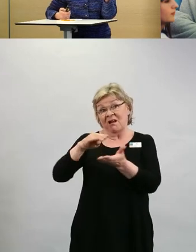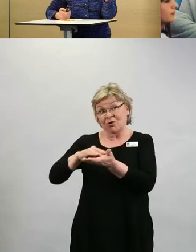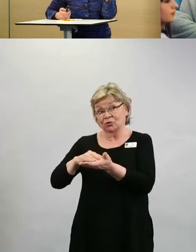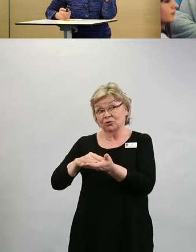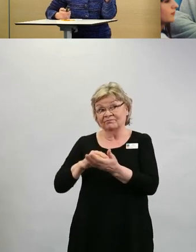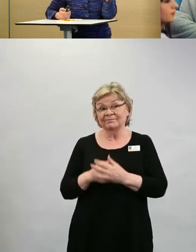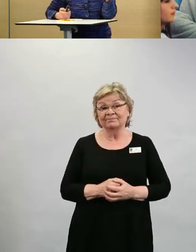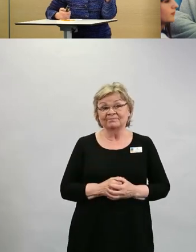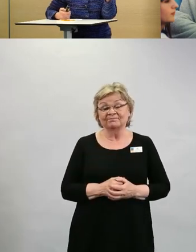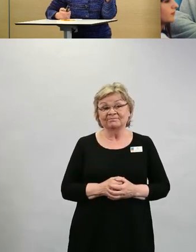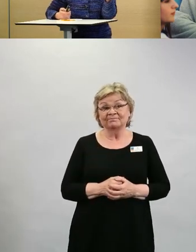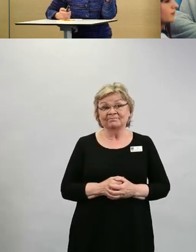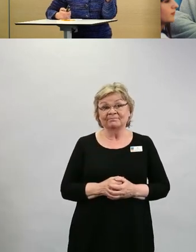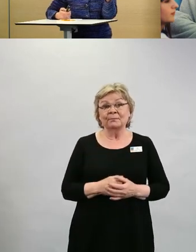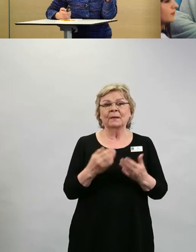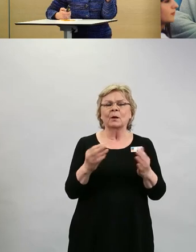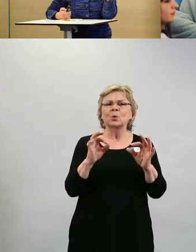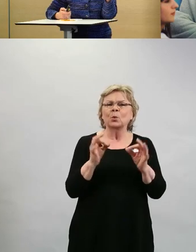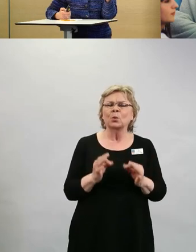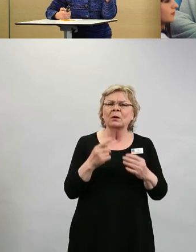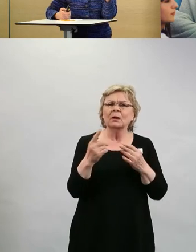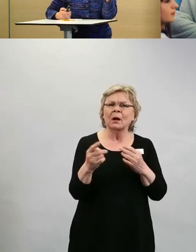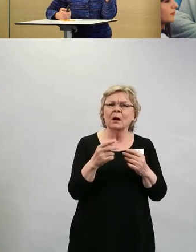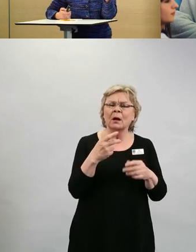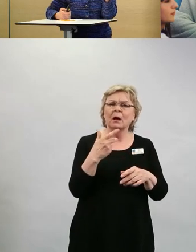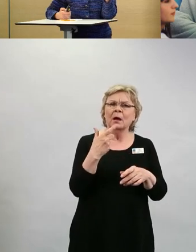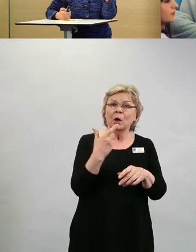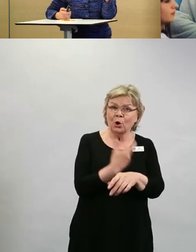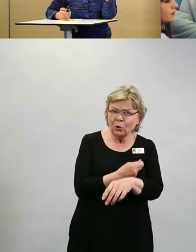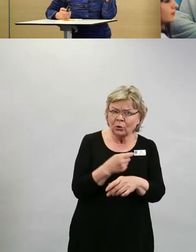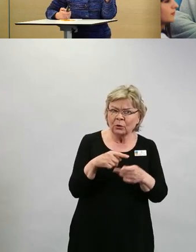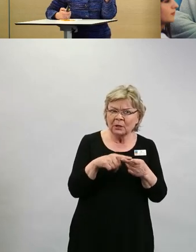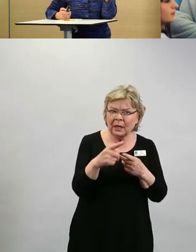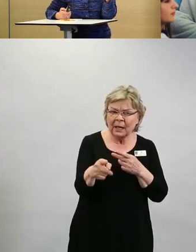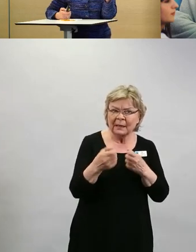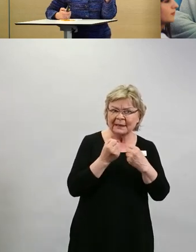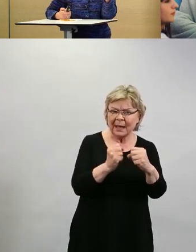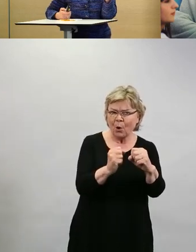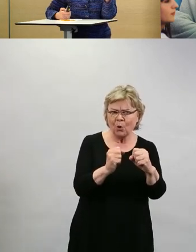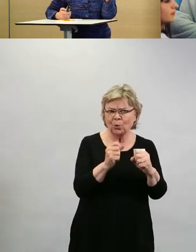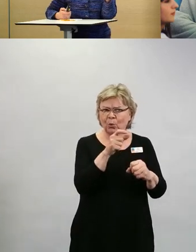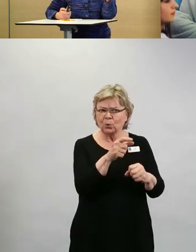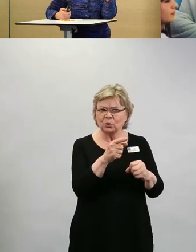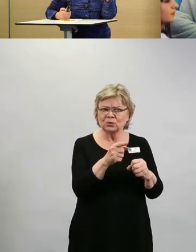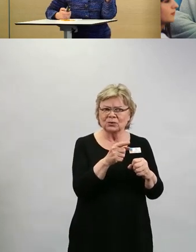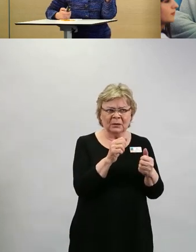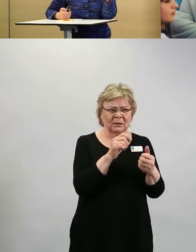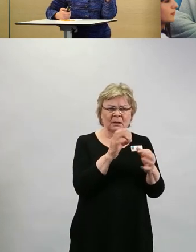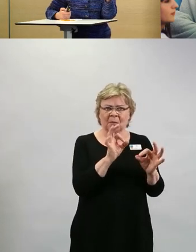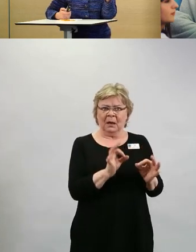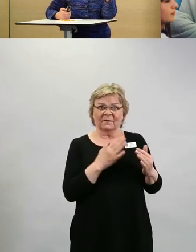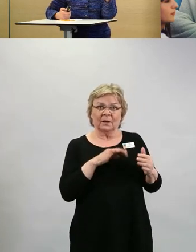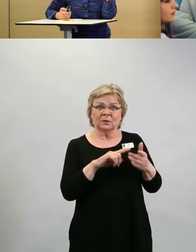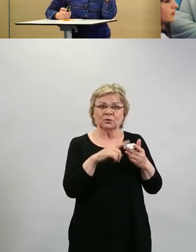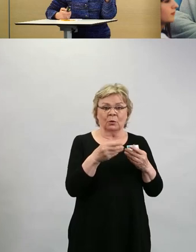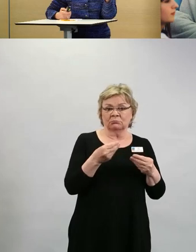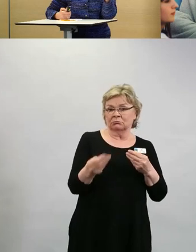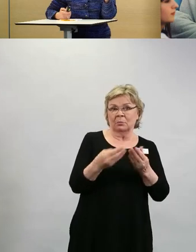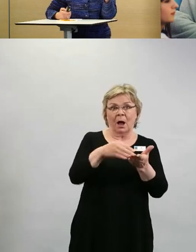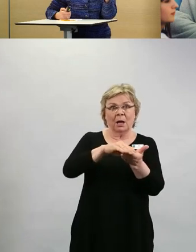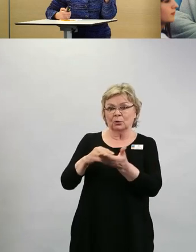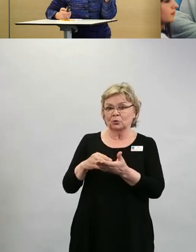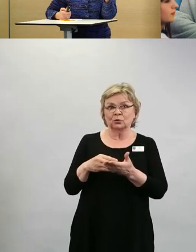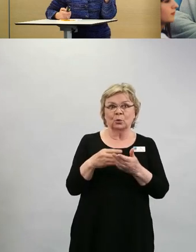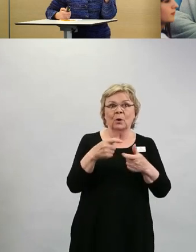Miten sitten rokotteen tehokkuus? Miten se on rokotevalmisteen, taudin vakavuuden ja annettujen annosten ja maan mukaan?